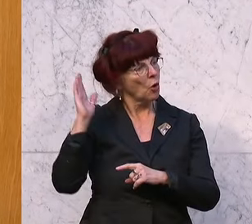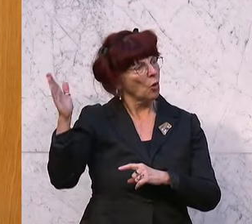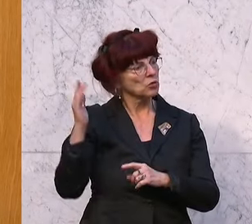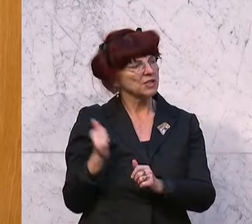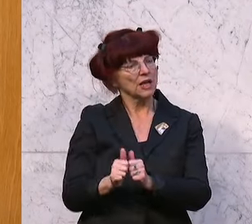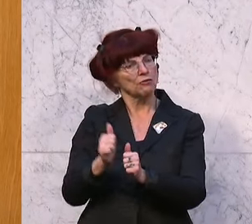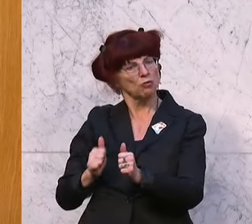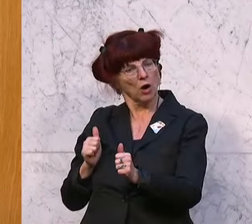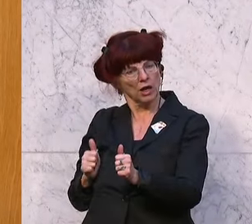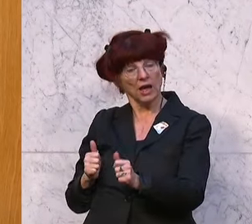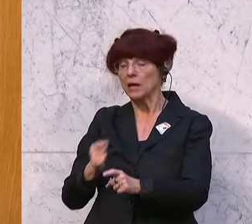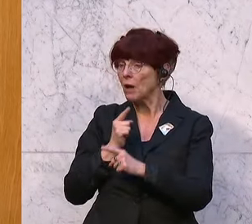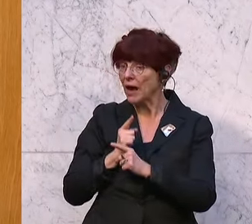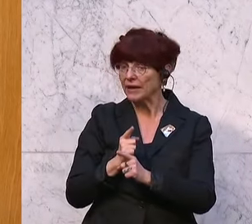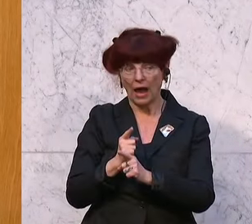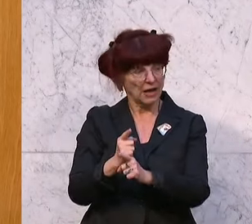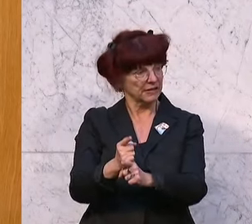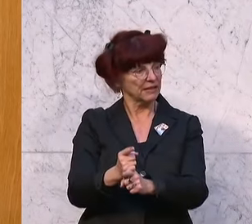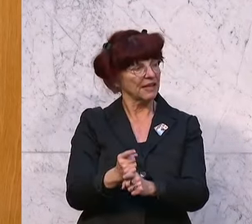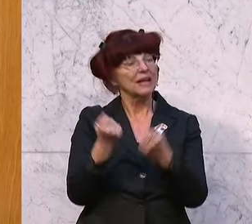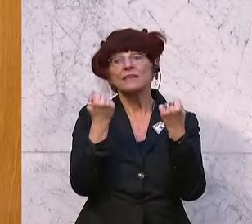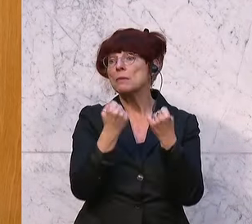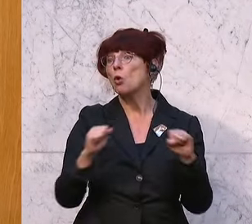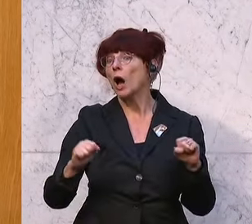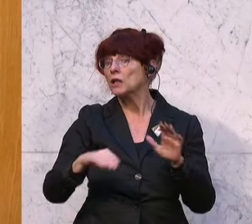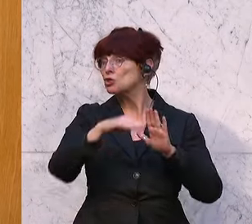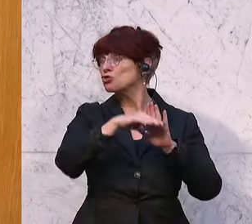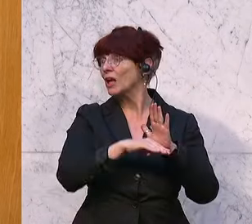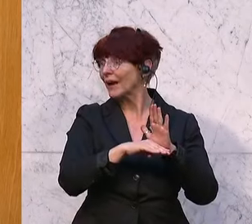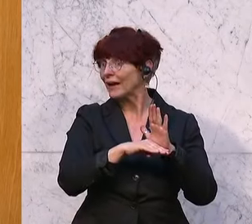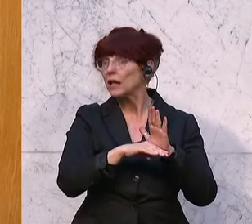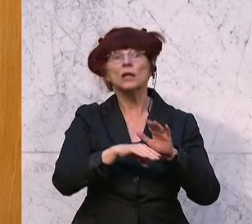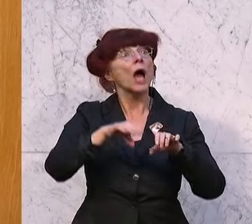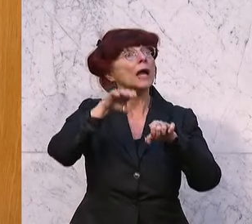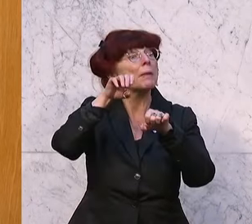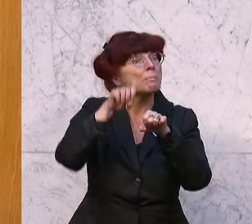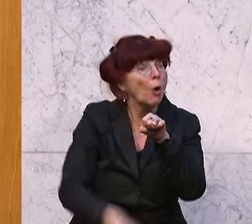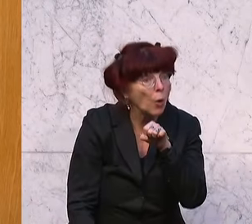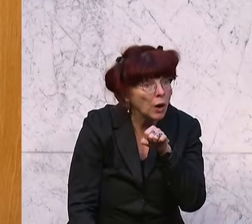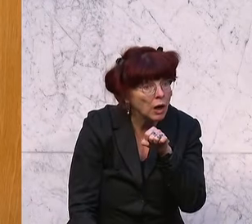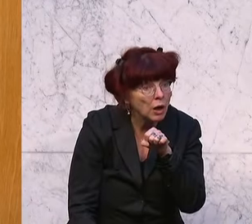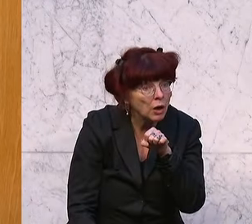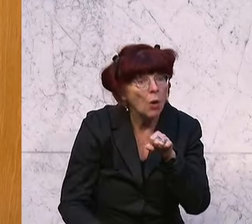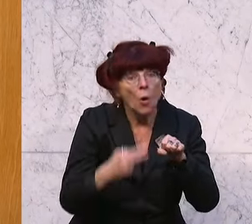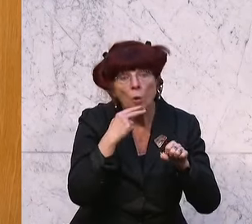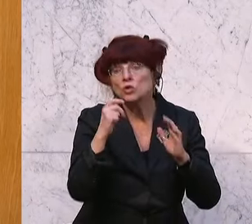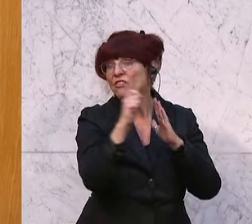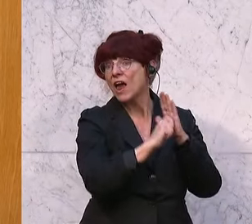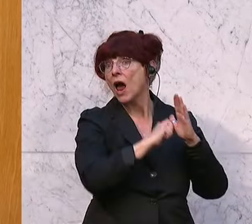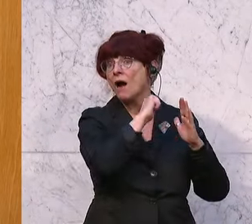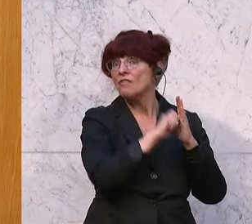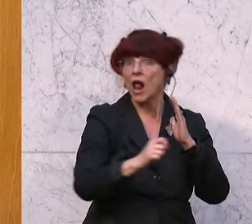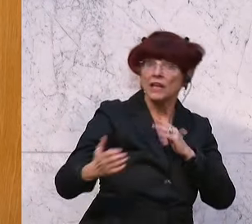Vorgängern eingehaltenen demokratischen Regeln bricht und dem Wahlgewinner das Verhandlungsmandat stiehlt,